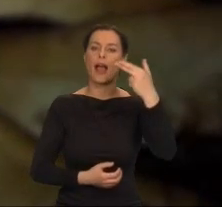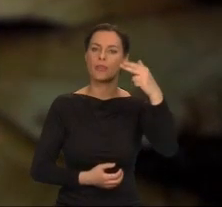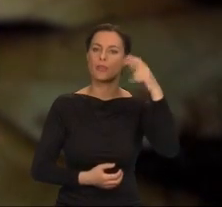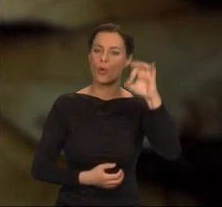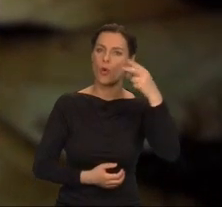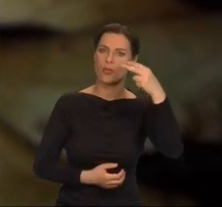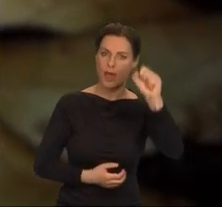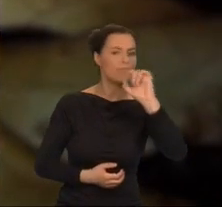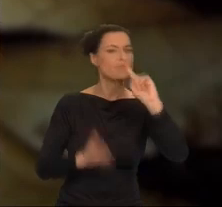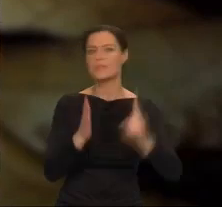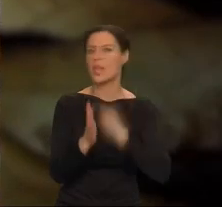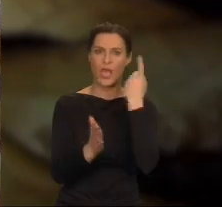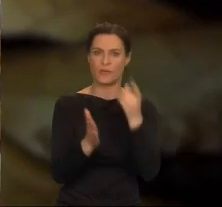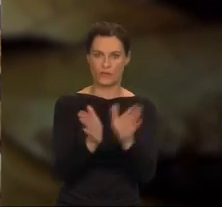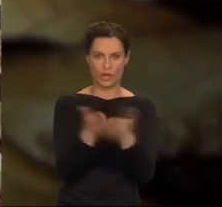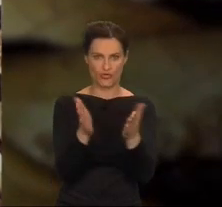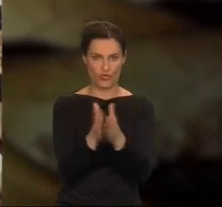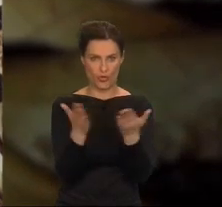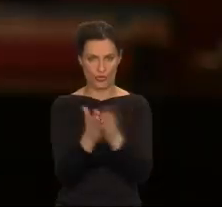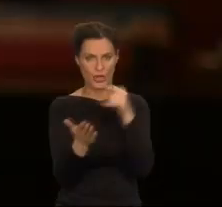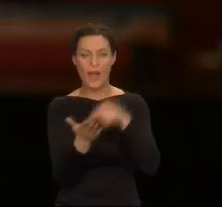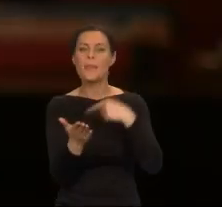Wczesne prace Ursuli obfitują w szczegóły.